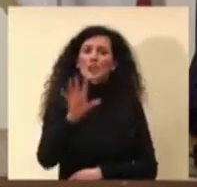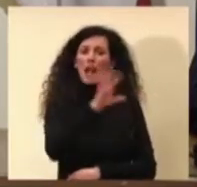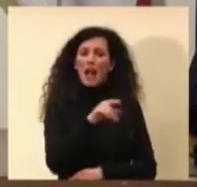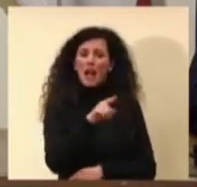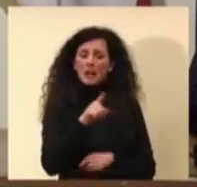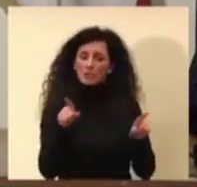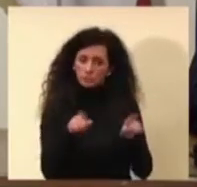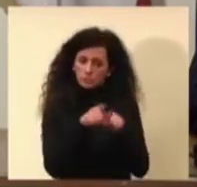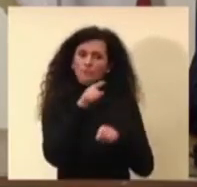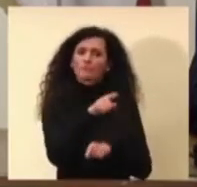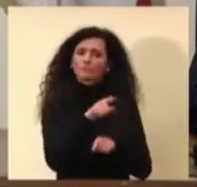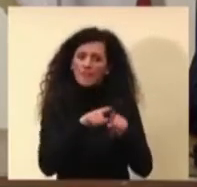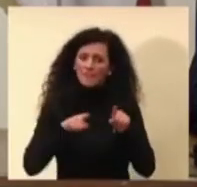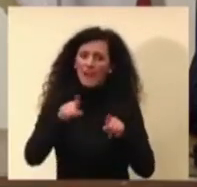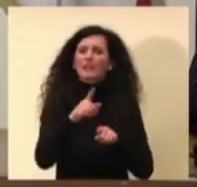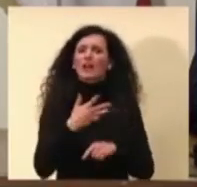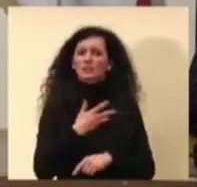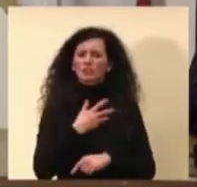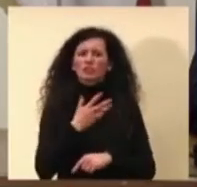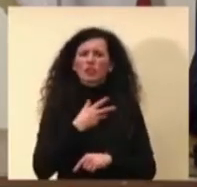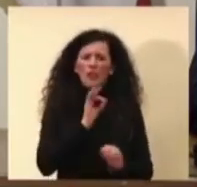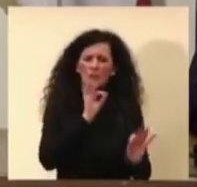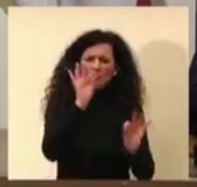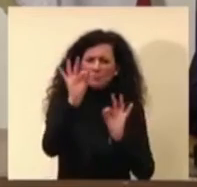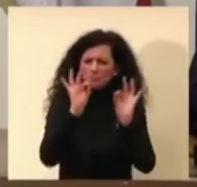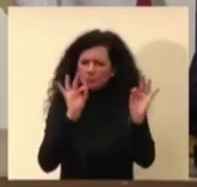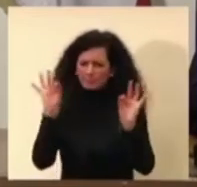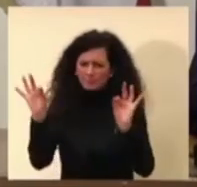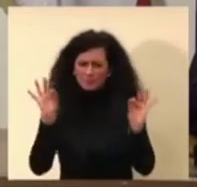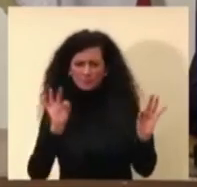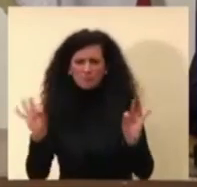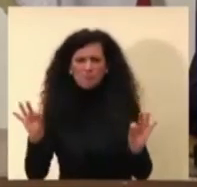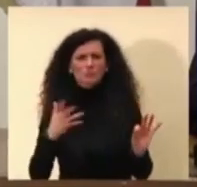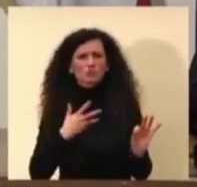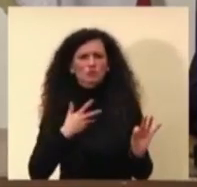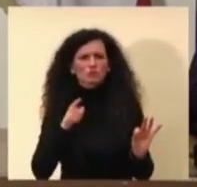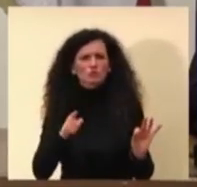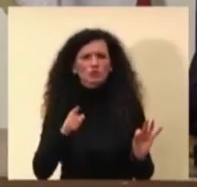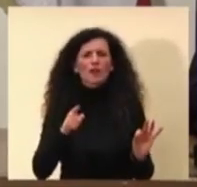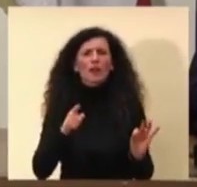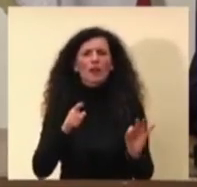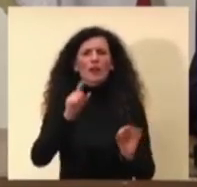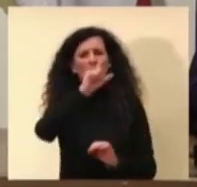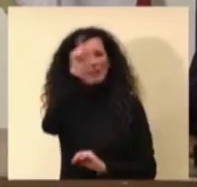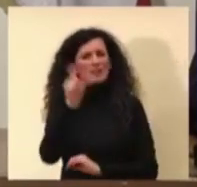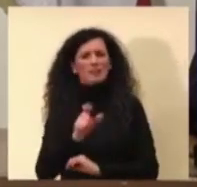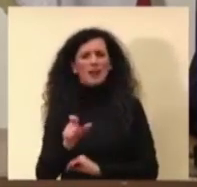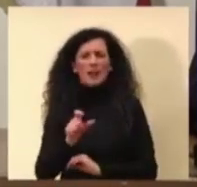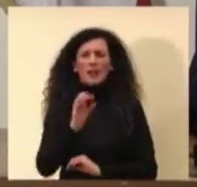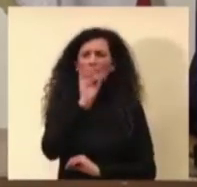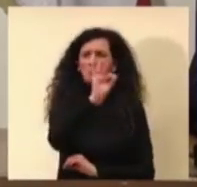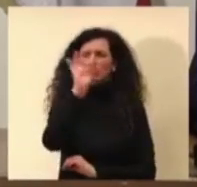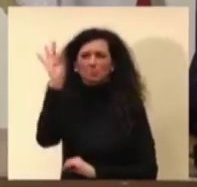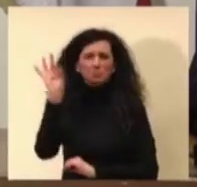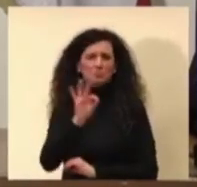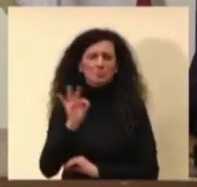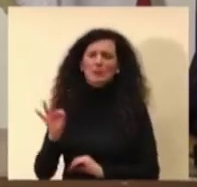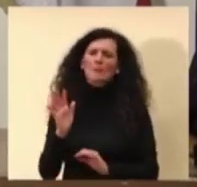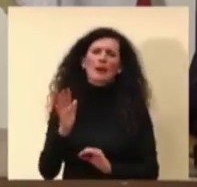con casi sparsi, dopo casi sporadici, in altre parti del territorio nazionale, ma si tratta di casi